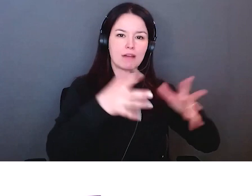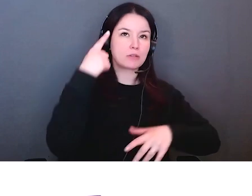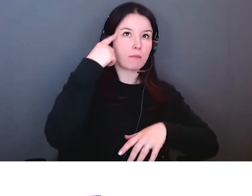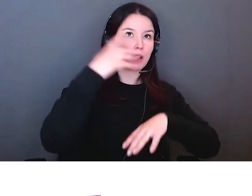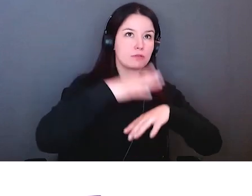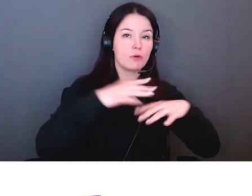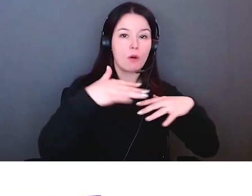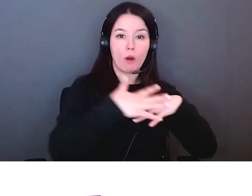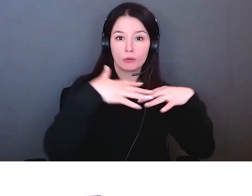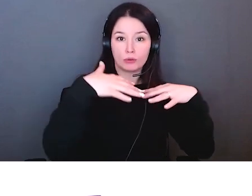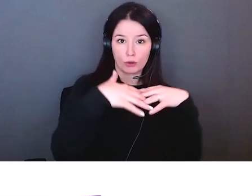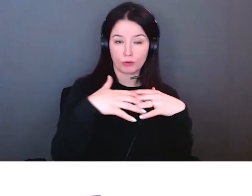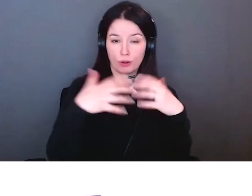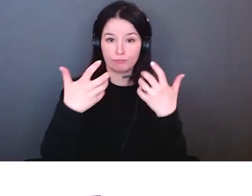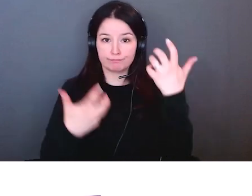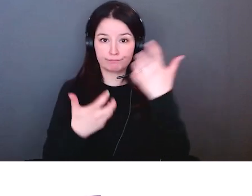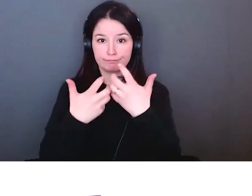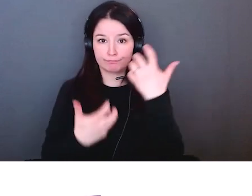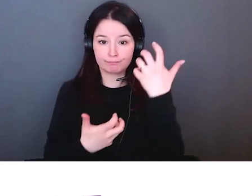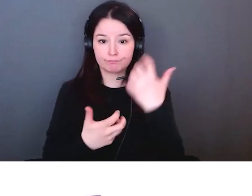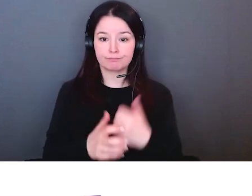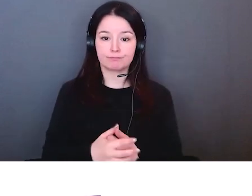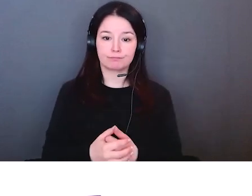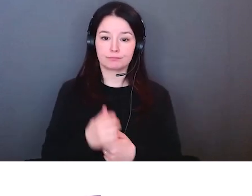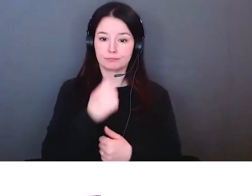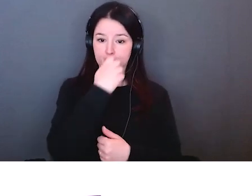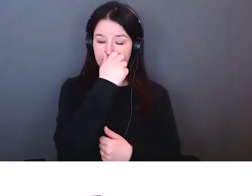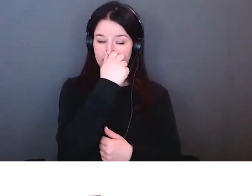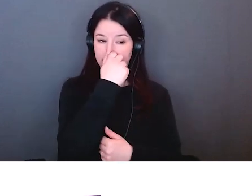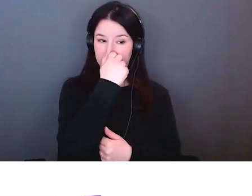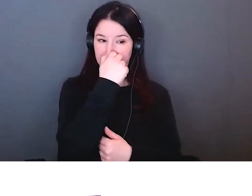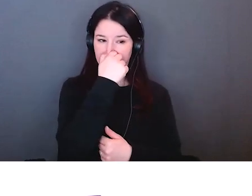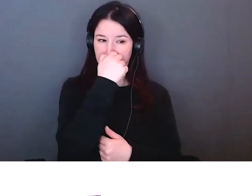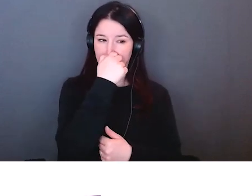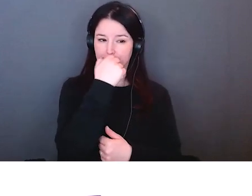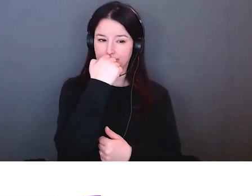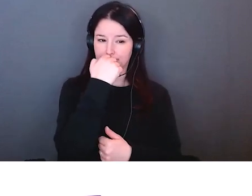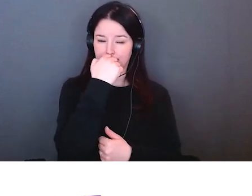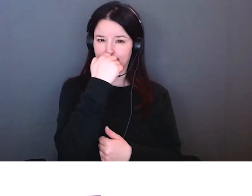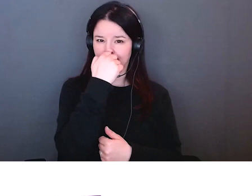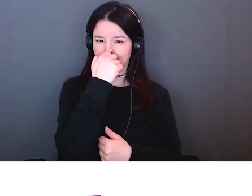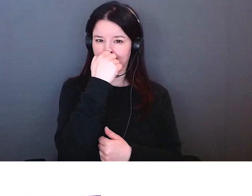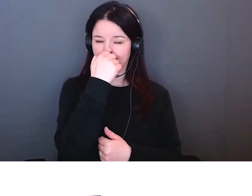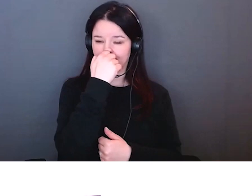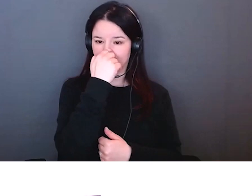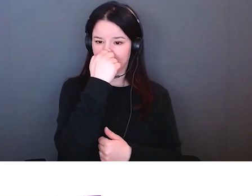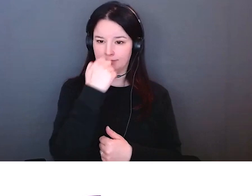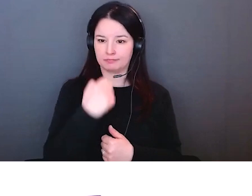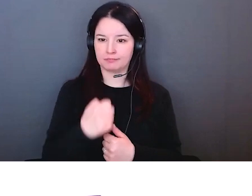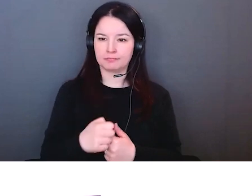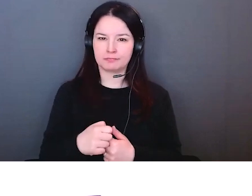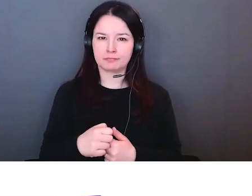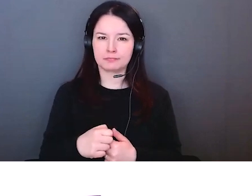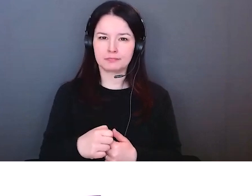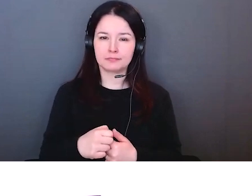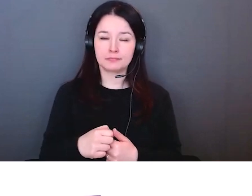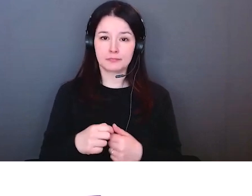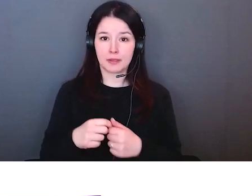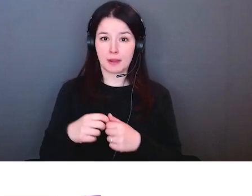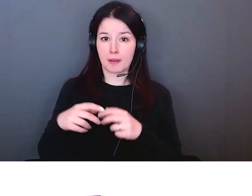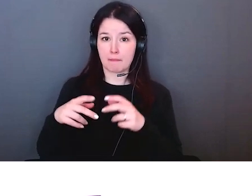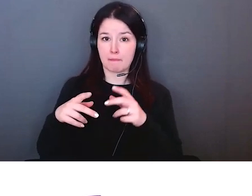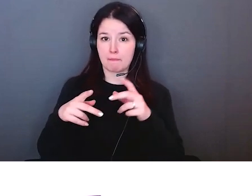lorsqu'on est en paix les indigènes peuvent être guidés par